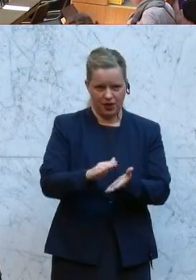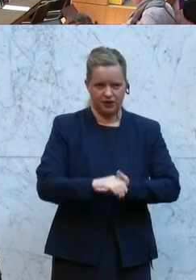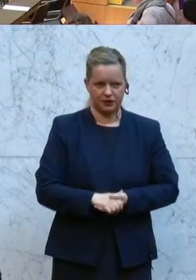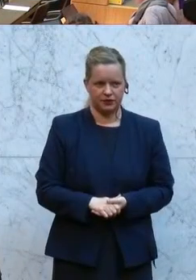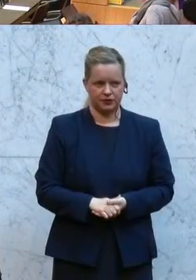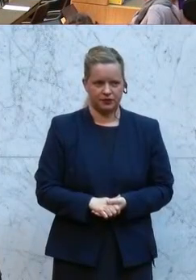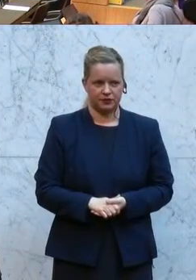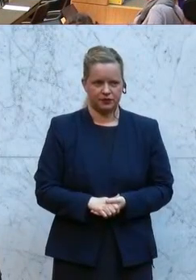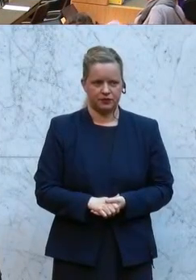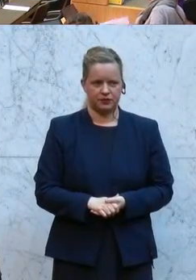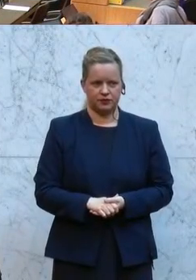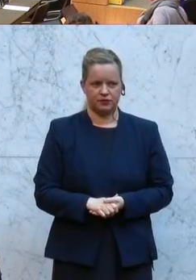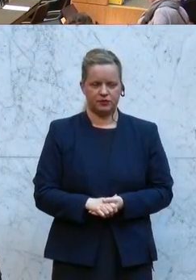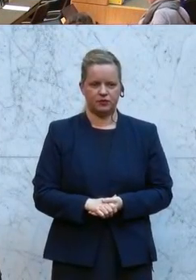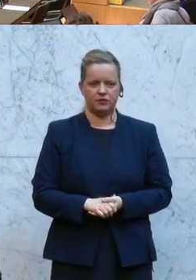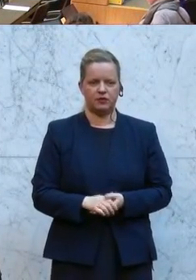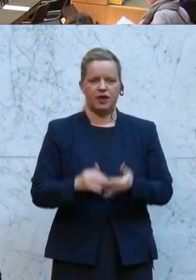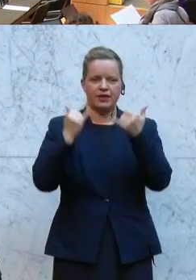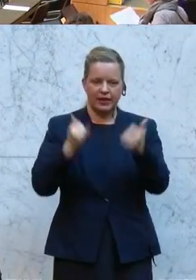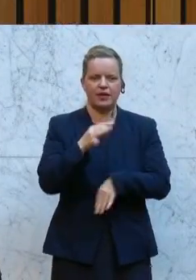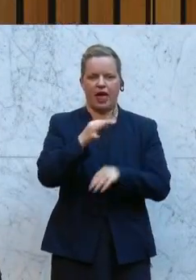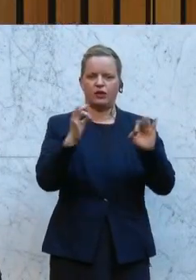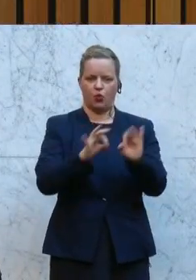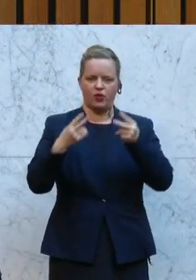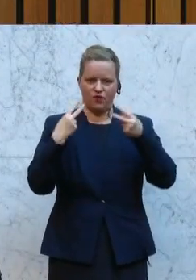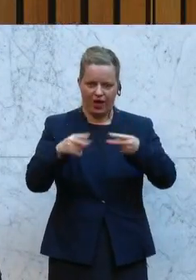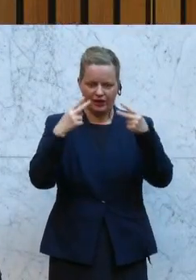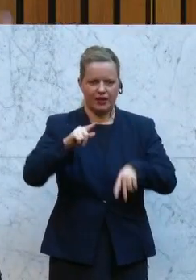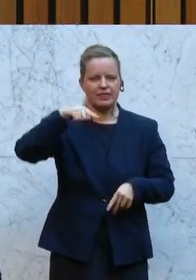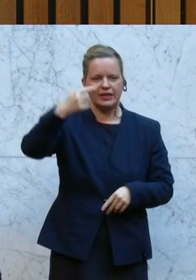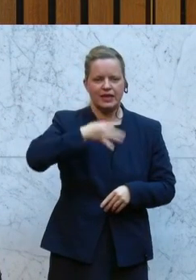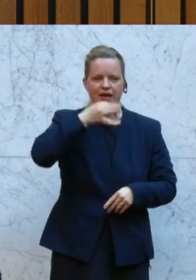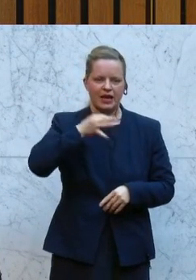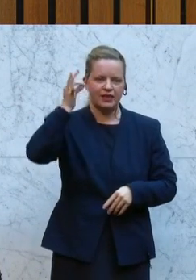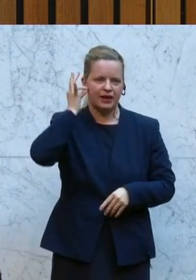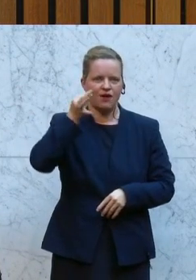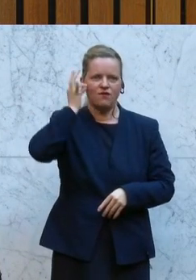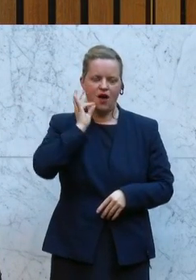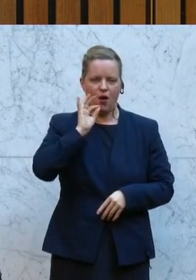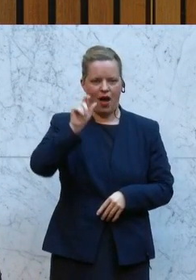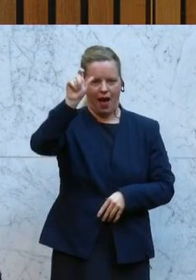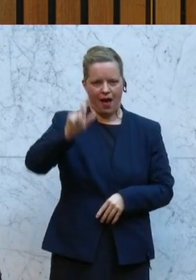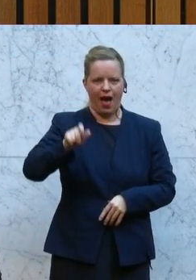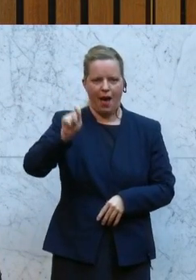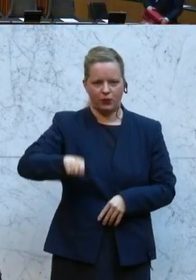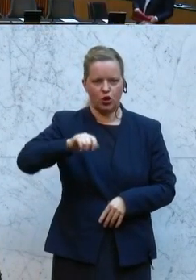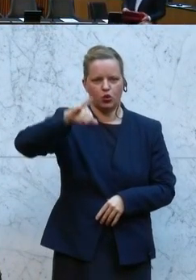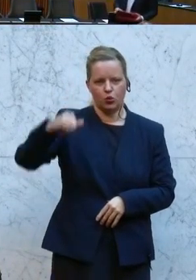Damit fahre ich in der Tagesordnung fort und die nächste Rednerin ist die Frau Abgeordnete Julia Herr.